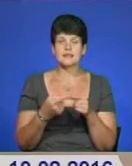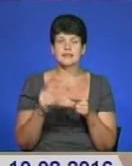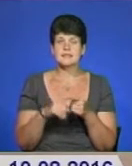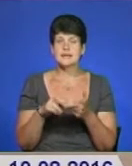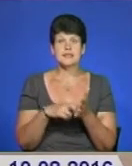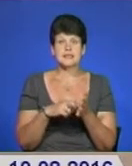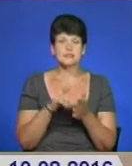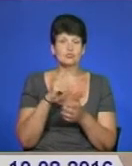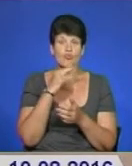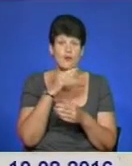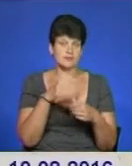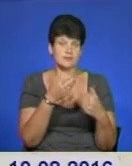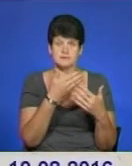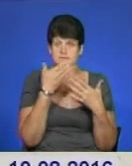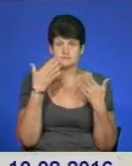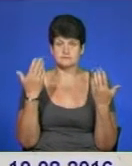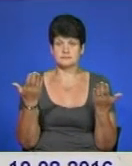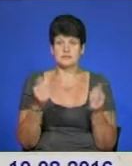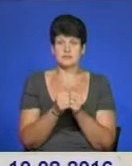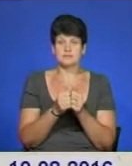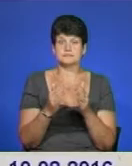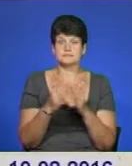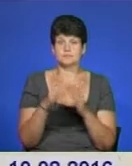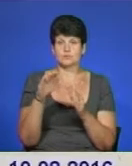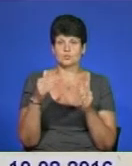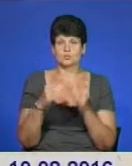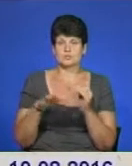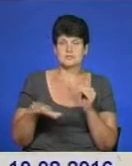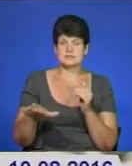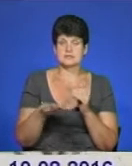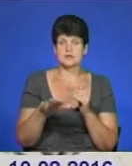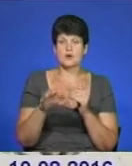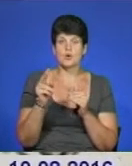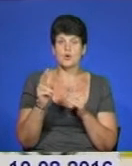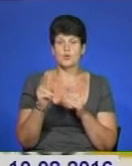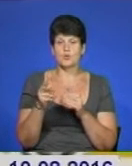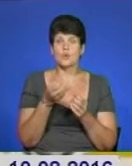ніхто не звертає уваги. Під нашим будинком заасфальтовано, клумб немає.